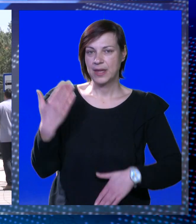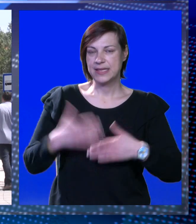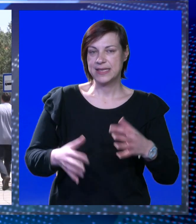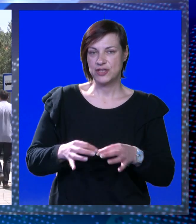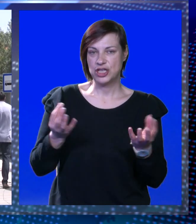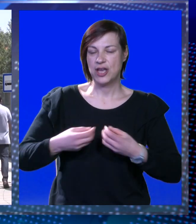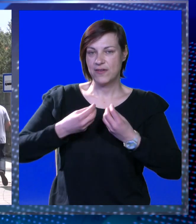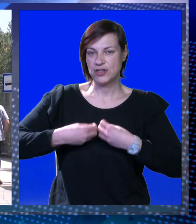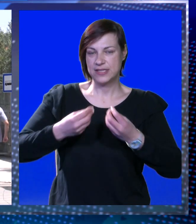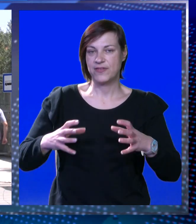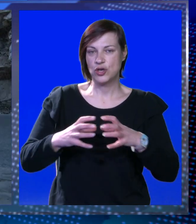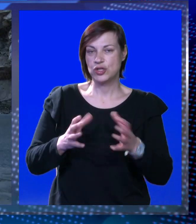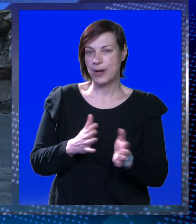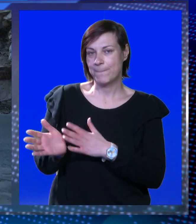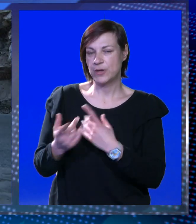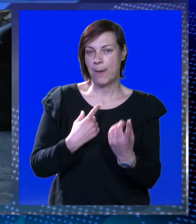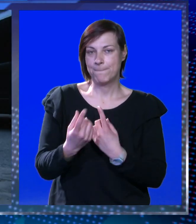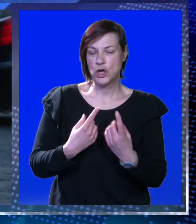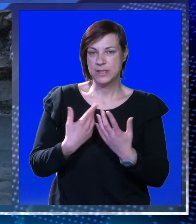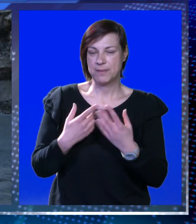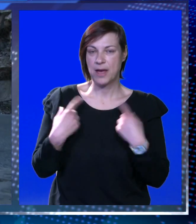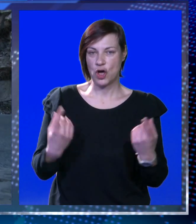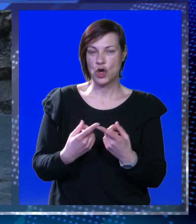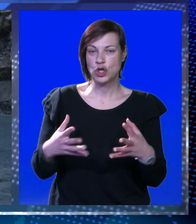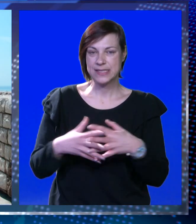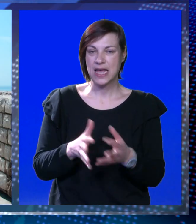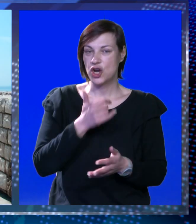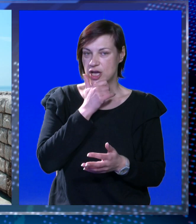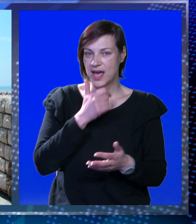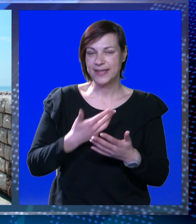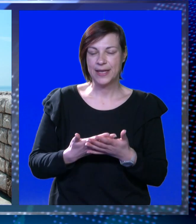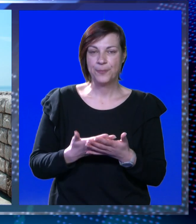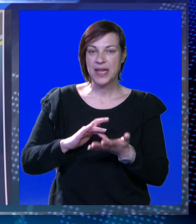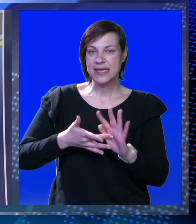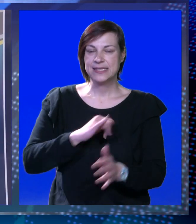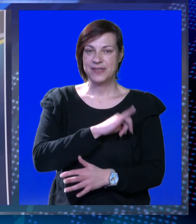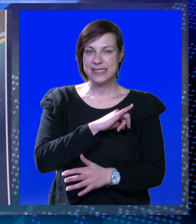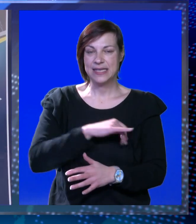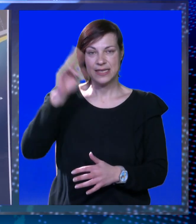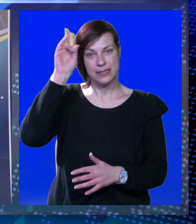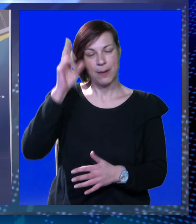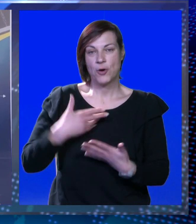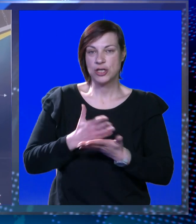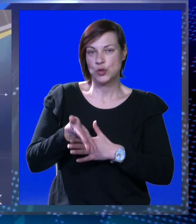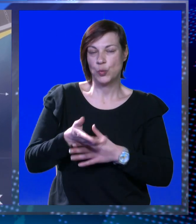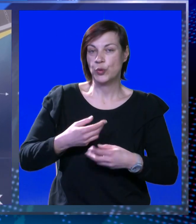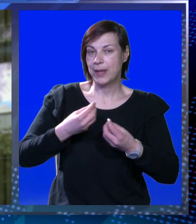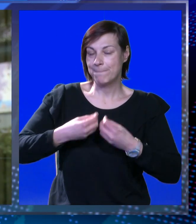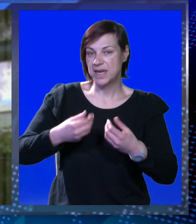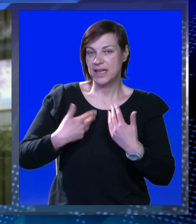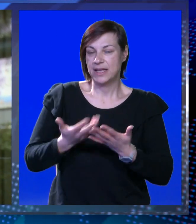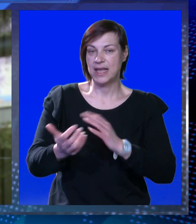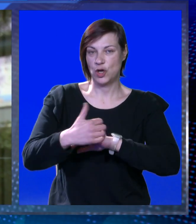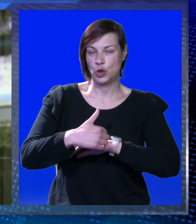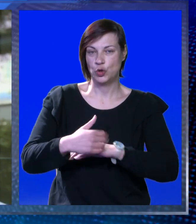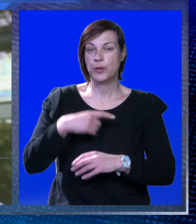Završeno je javno savjetovanje o zoni posebnog prometnog režima oko spomeničke cijeline grada. Svi zainteresirani mogli su uputiti prijedloge,